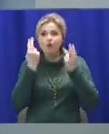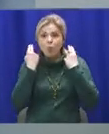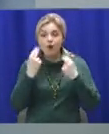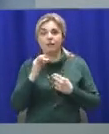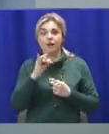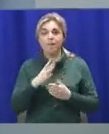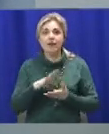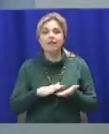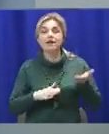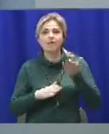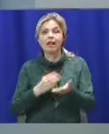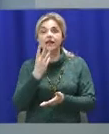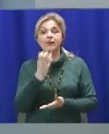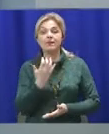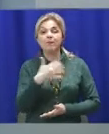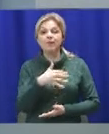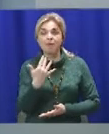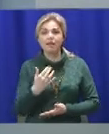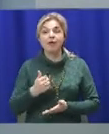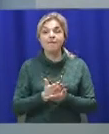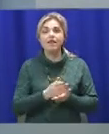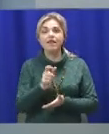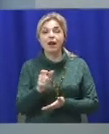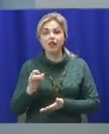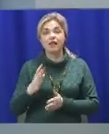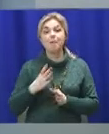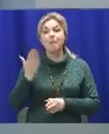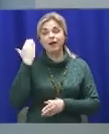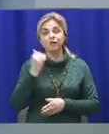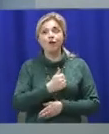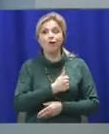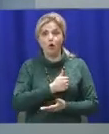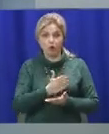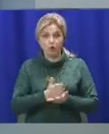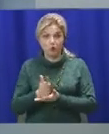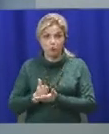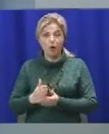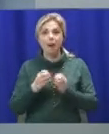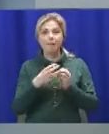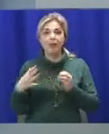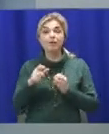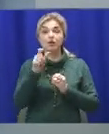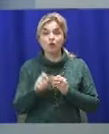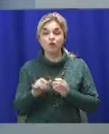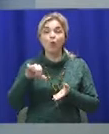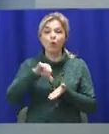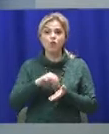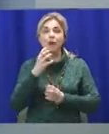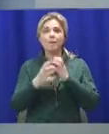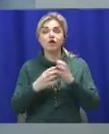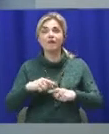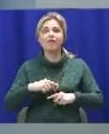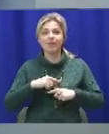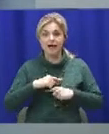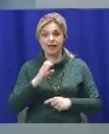355 ветеранів та колишніх військовослужбовців. З них тільки 15 візьмуть участь у міжнародному фіналі